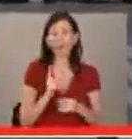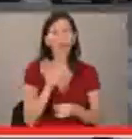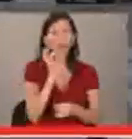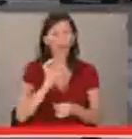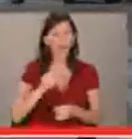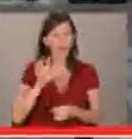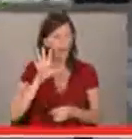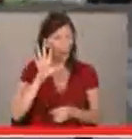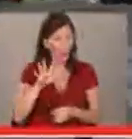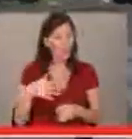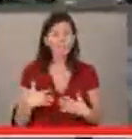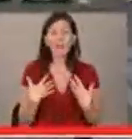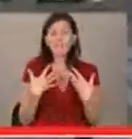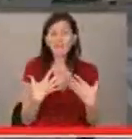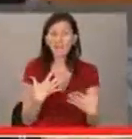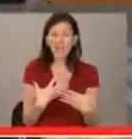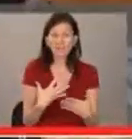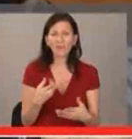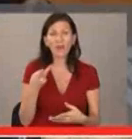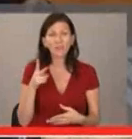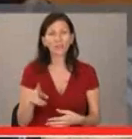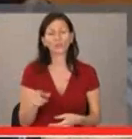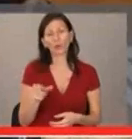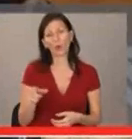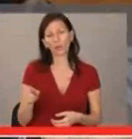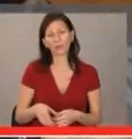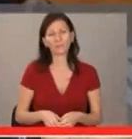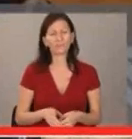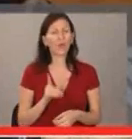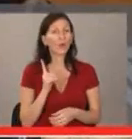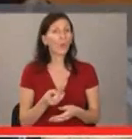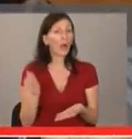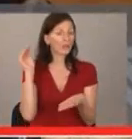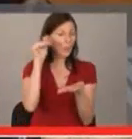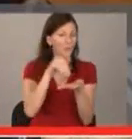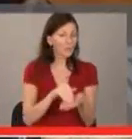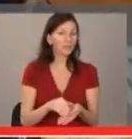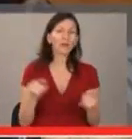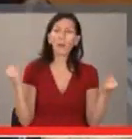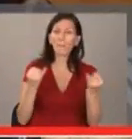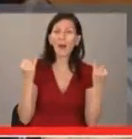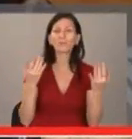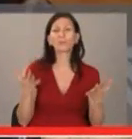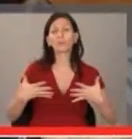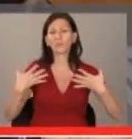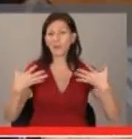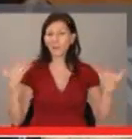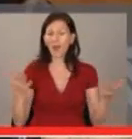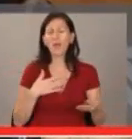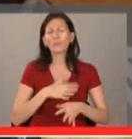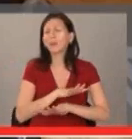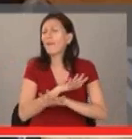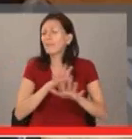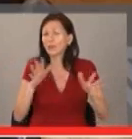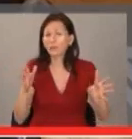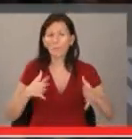въздейства различно на различните хора. Когато пристигнах, партито вече беше в разгара си. Имаше от всичко